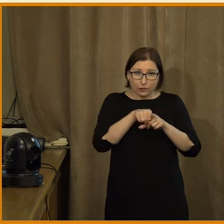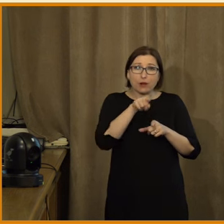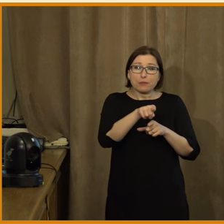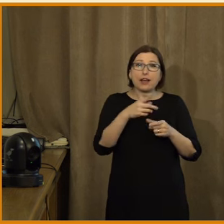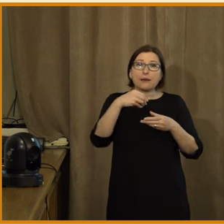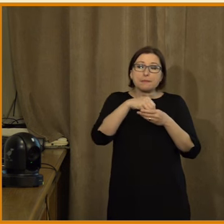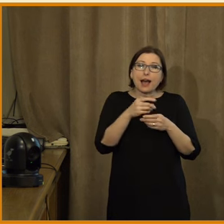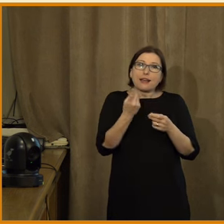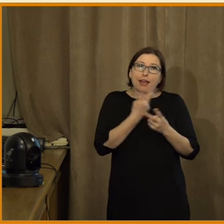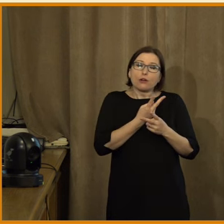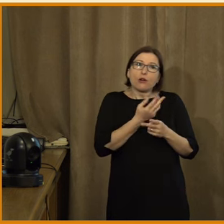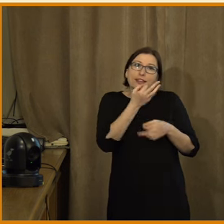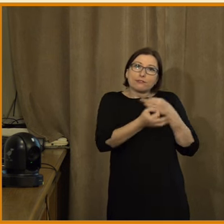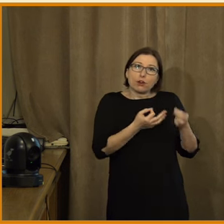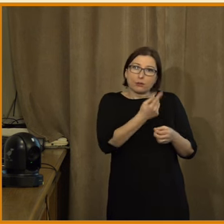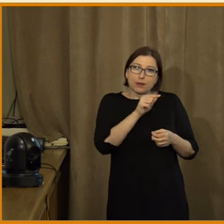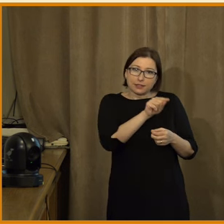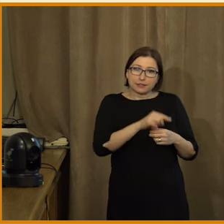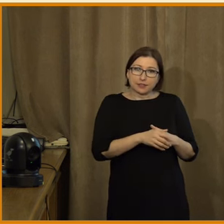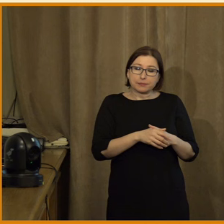bájas v tom, jak to označujeme.